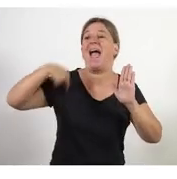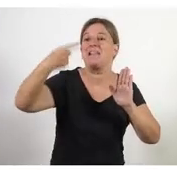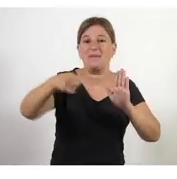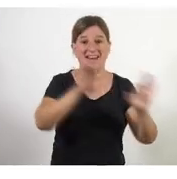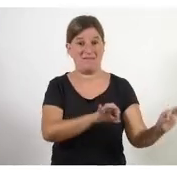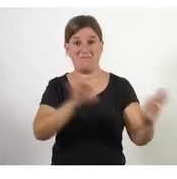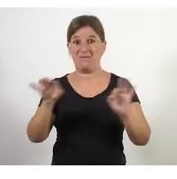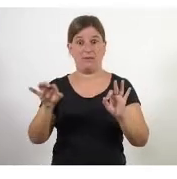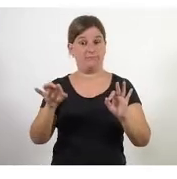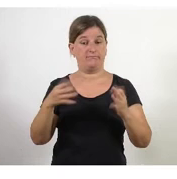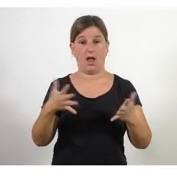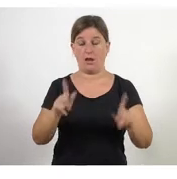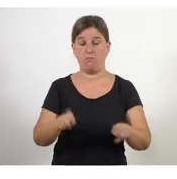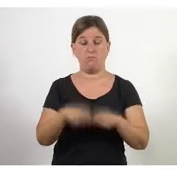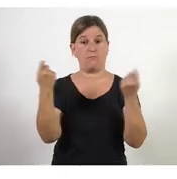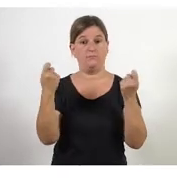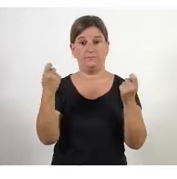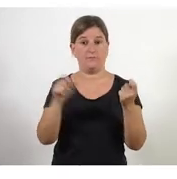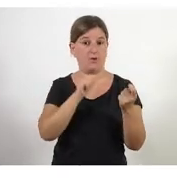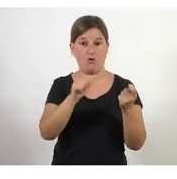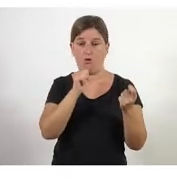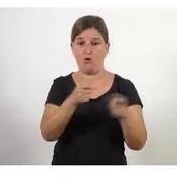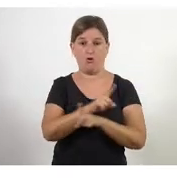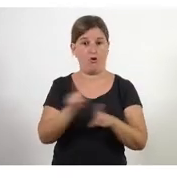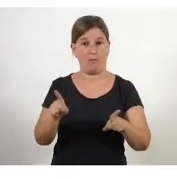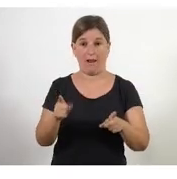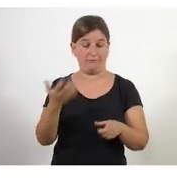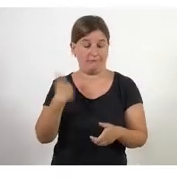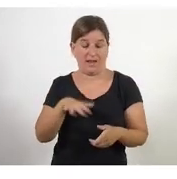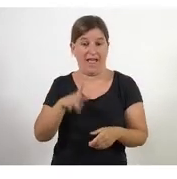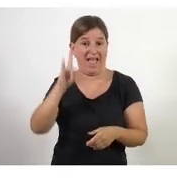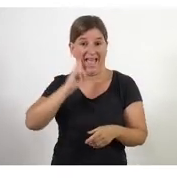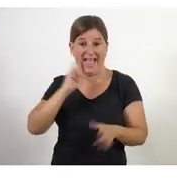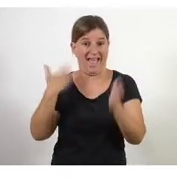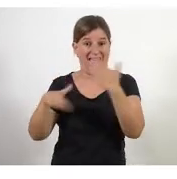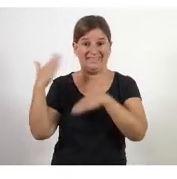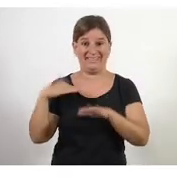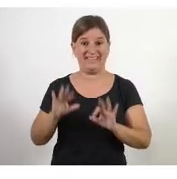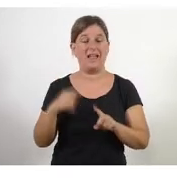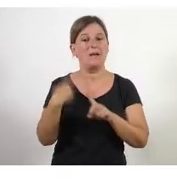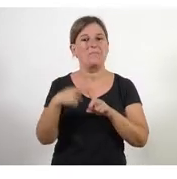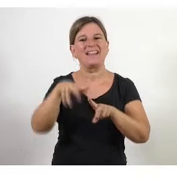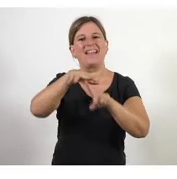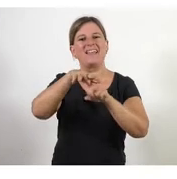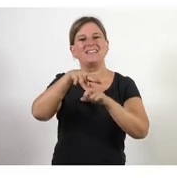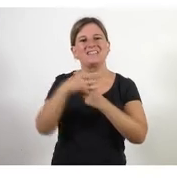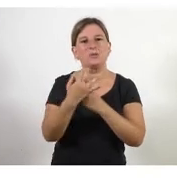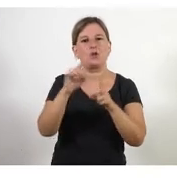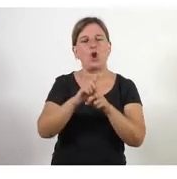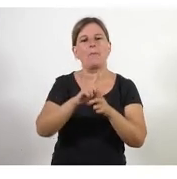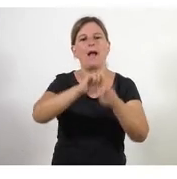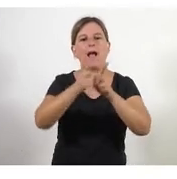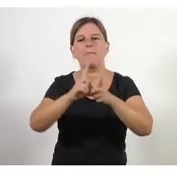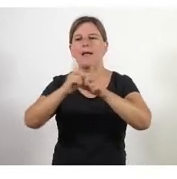superútils doncs ara aquelles eines s'han obsoletat perquè les coses ja no van canviant com te diria d'any en any